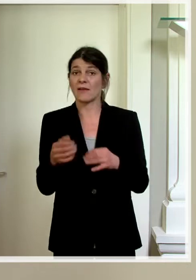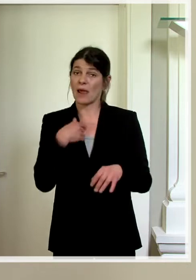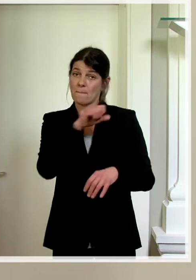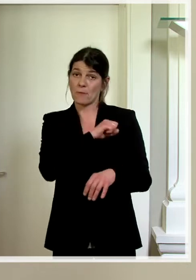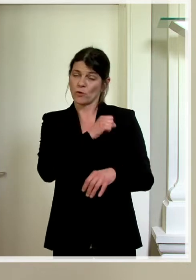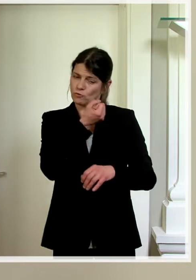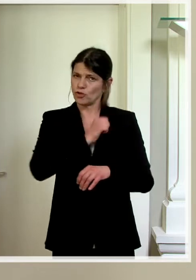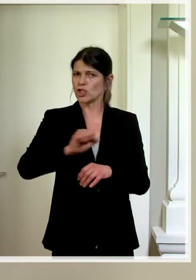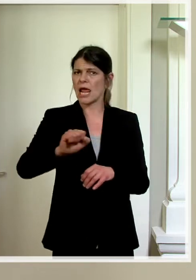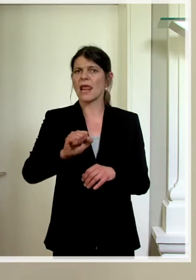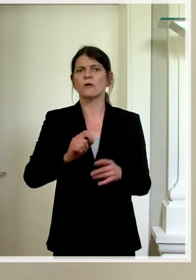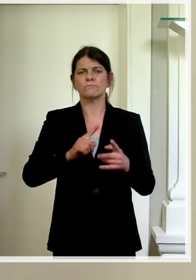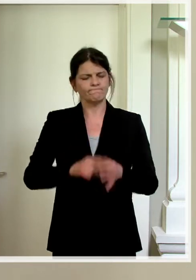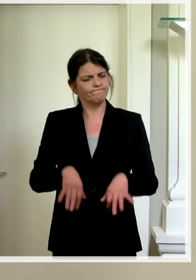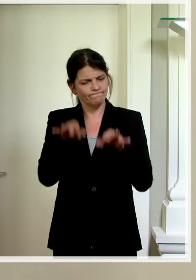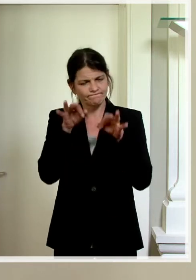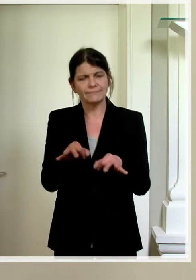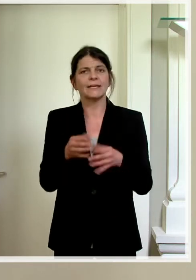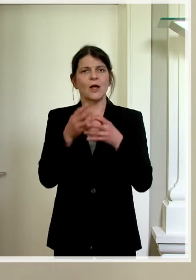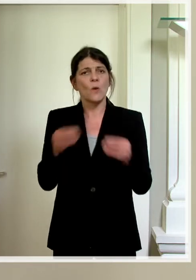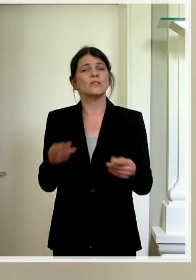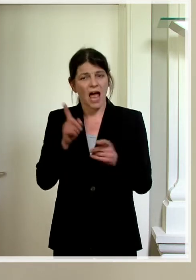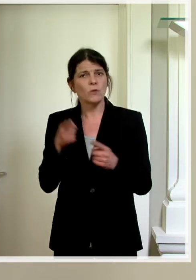schnelle und zielführende Lösungen.